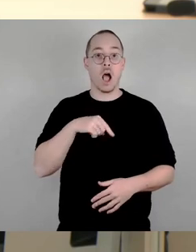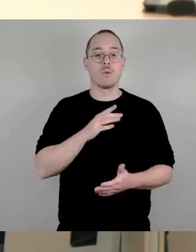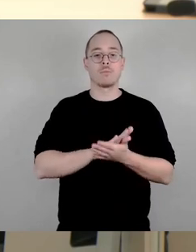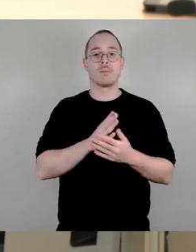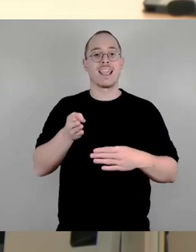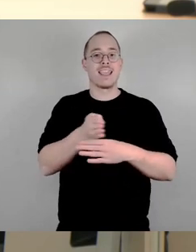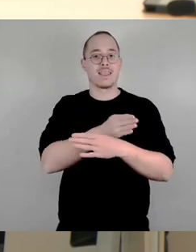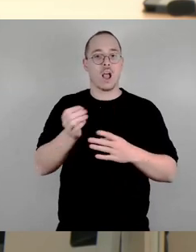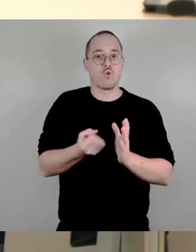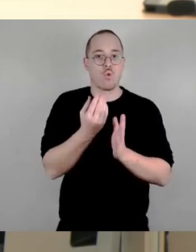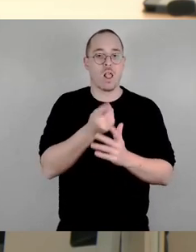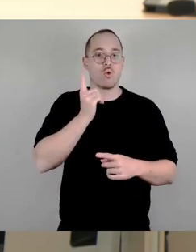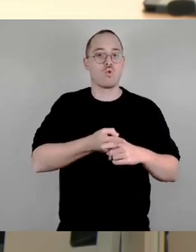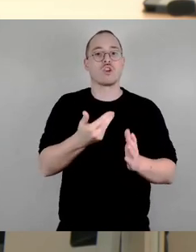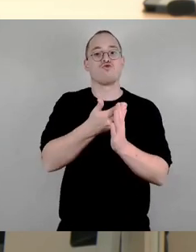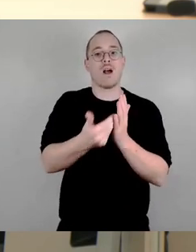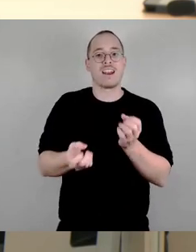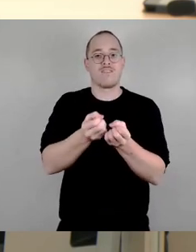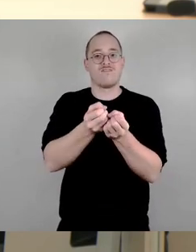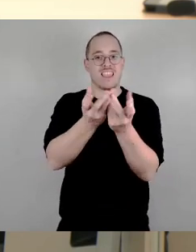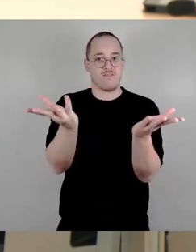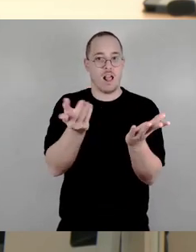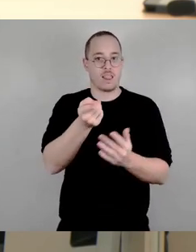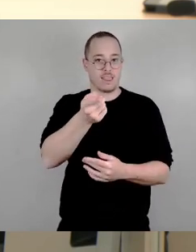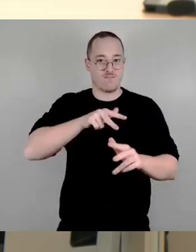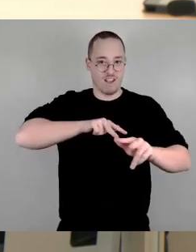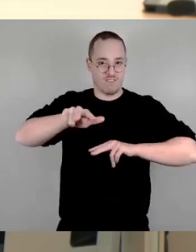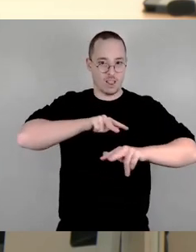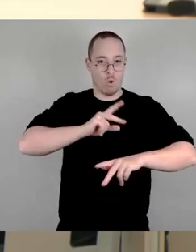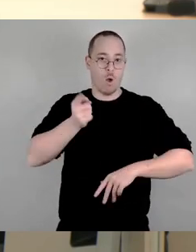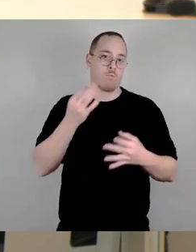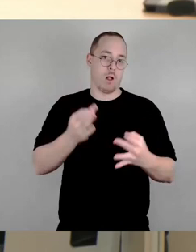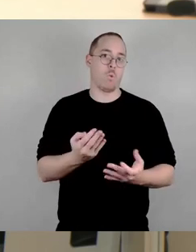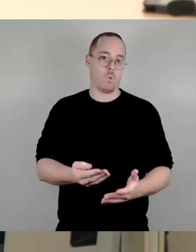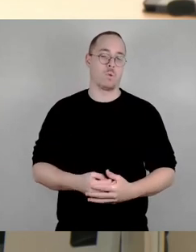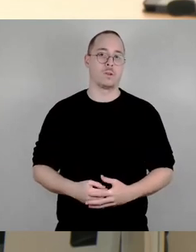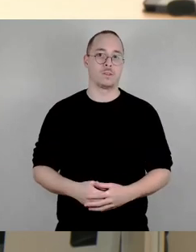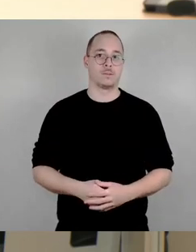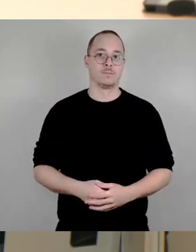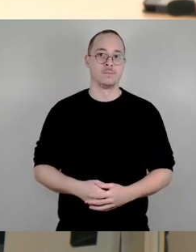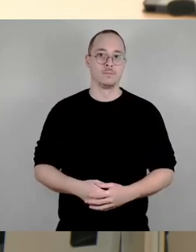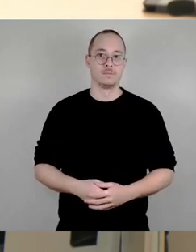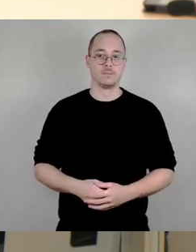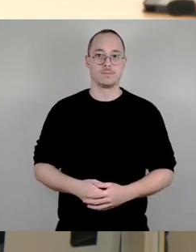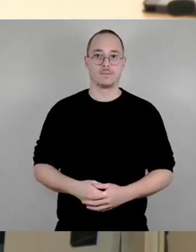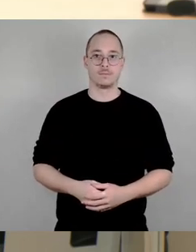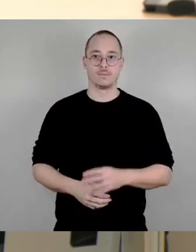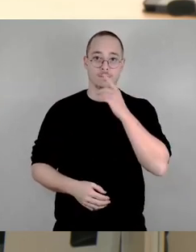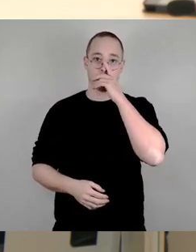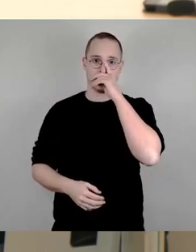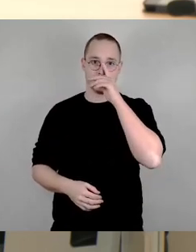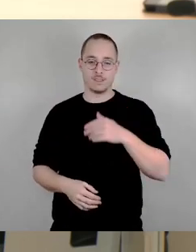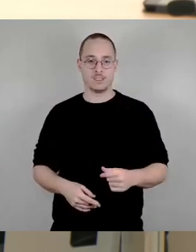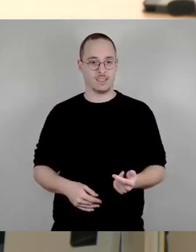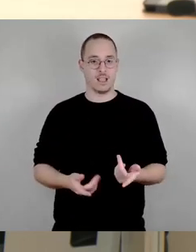sprachlich vielfältig aufgestellte Verwaltung dient der ganzen Stadtgesellschaft. Der Antrag zur Rücknahme des Beschlusses zum sicheren